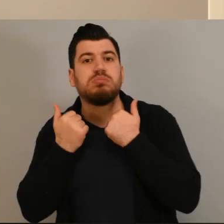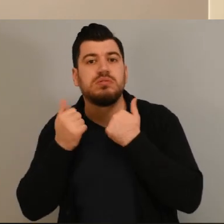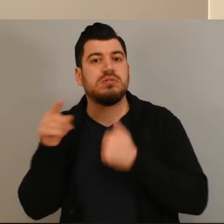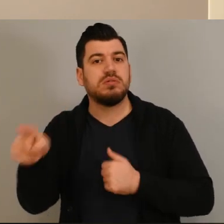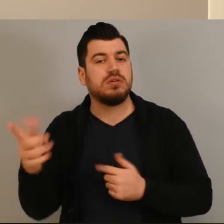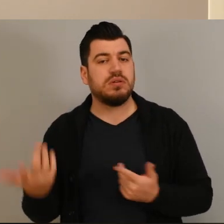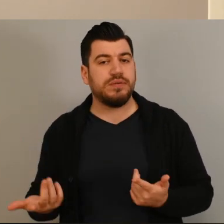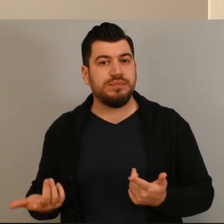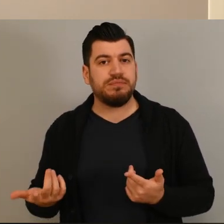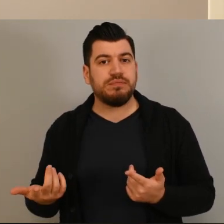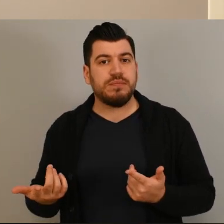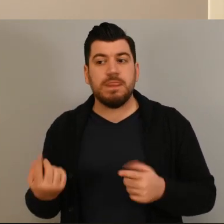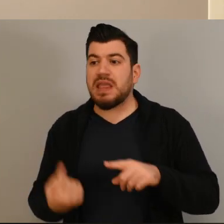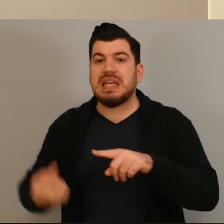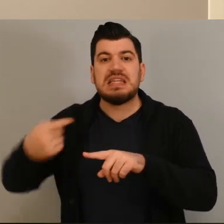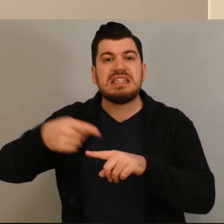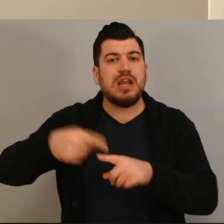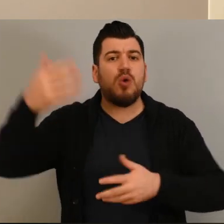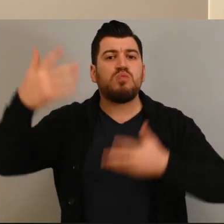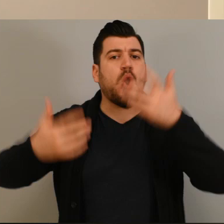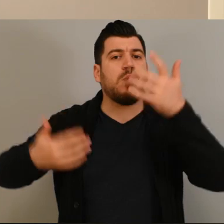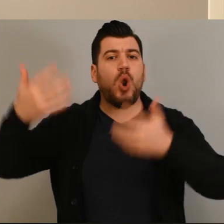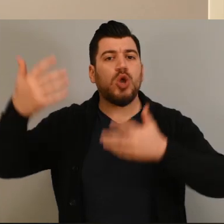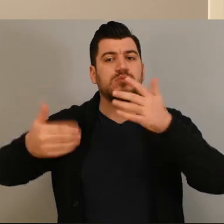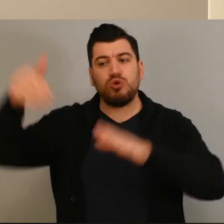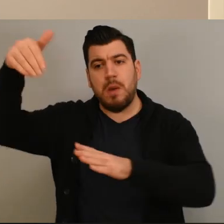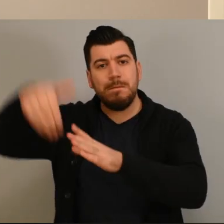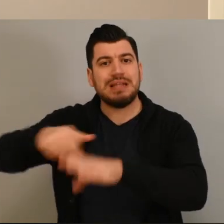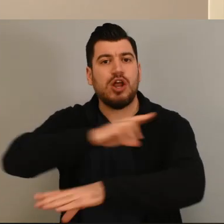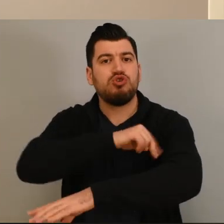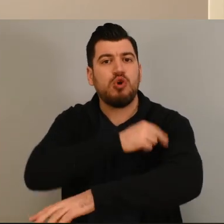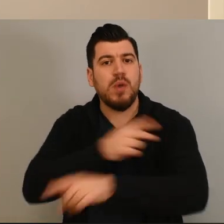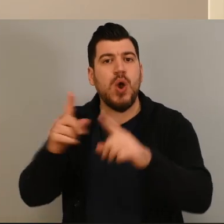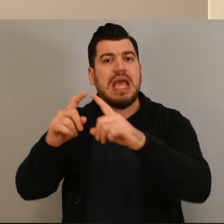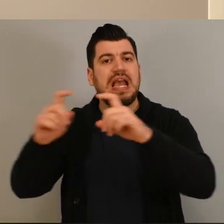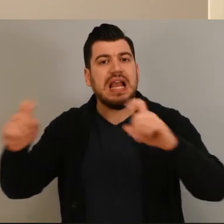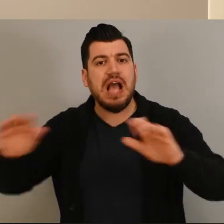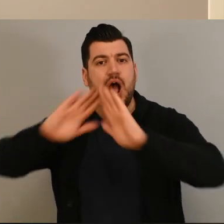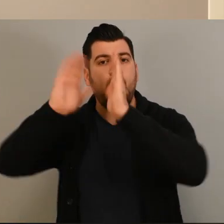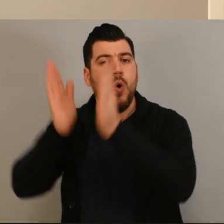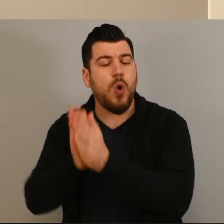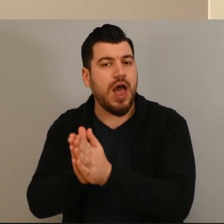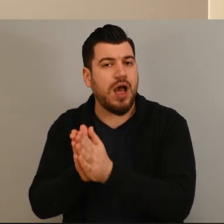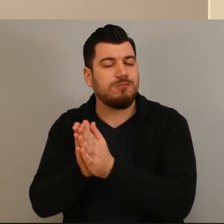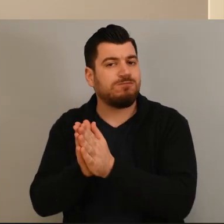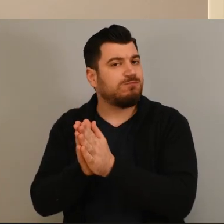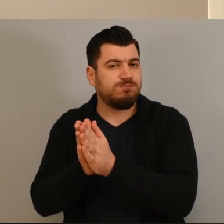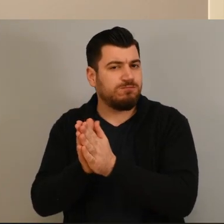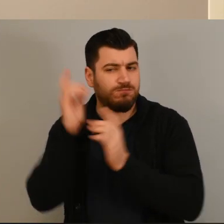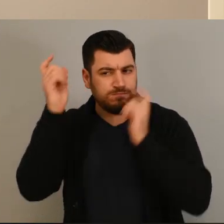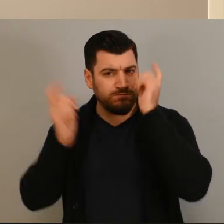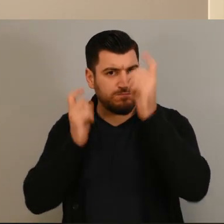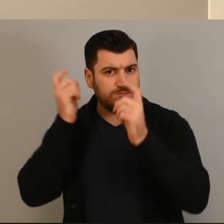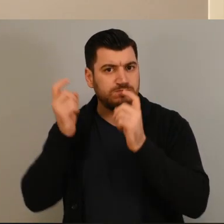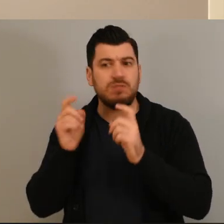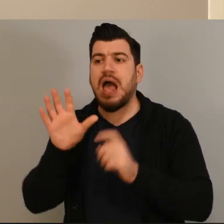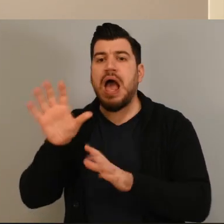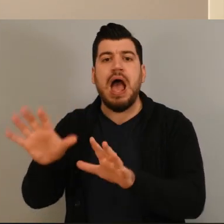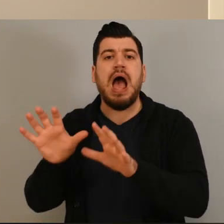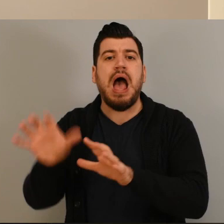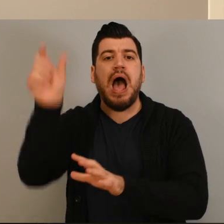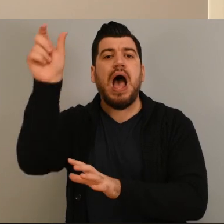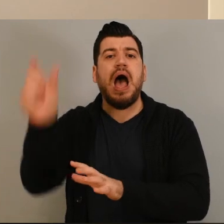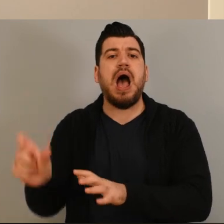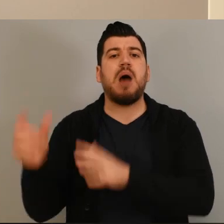παραγγείλει νωρίτερα από όσο θα έπρεπε. Τι γίνεται με τους προϋπολογισμούς των νοσοκομείων και τα αναλώσιμα από τον